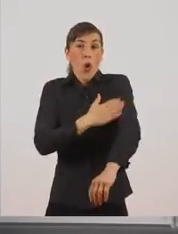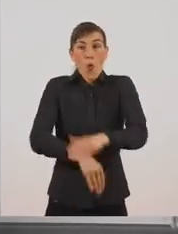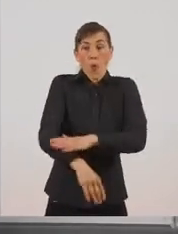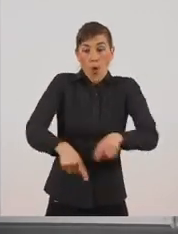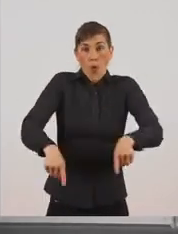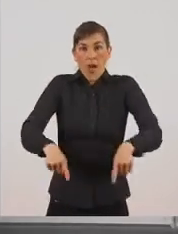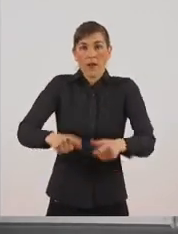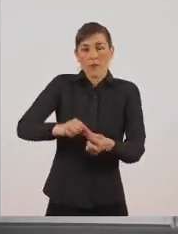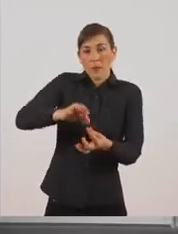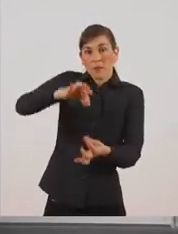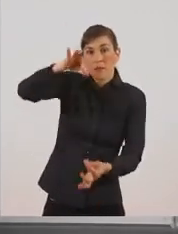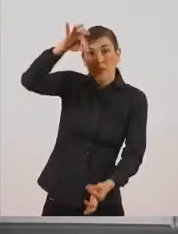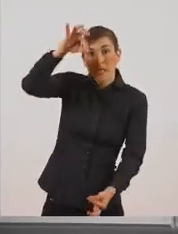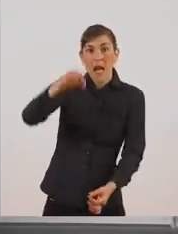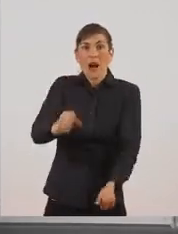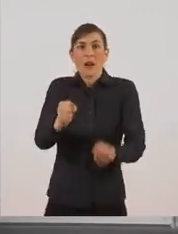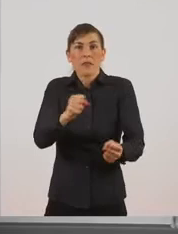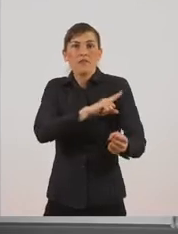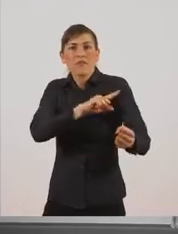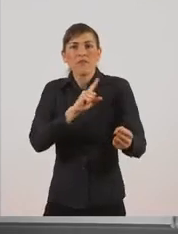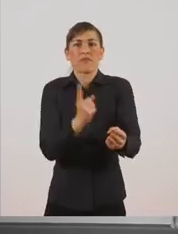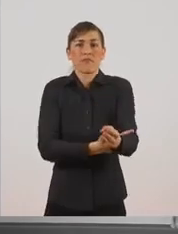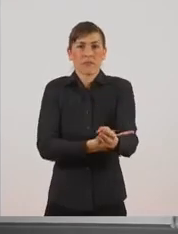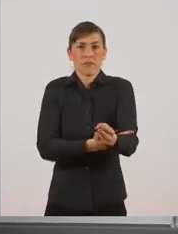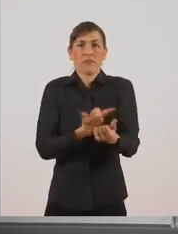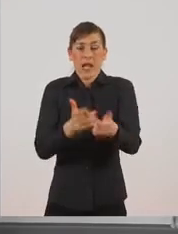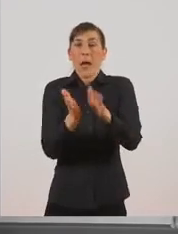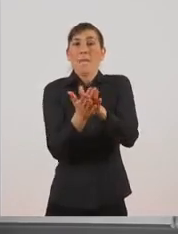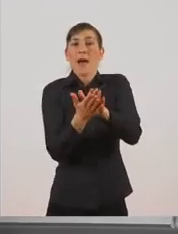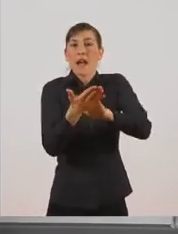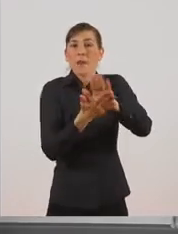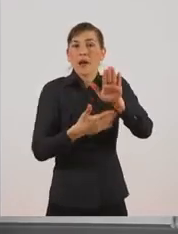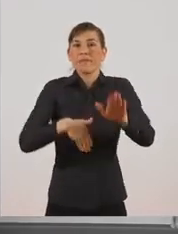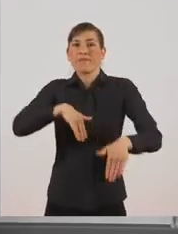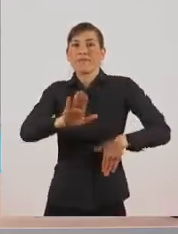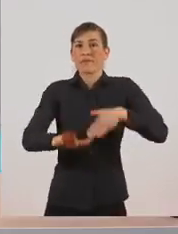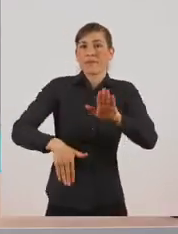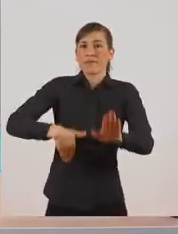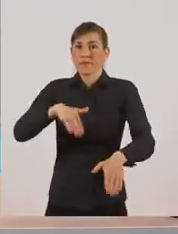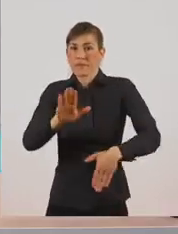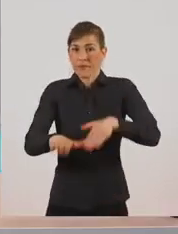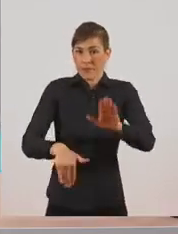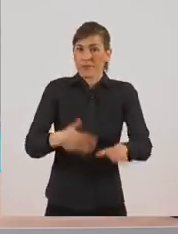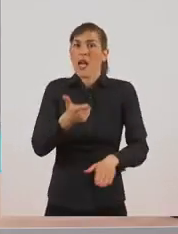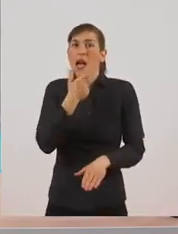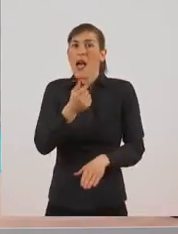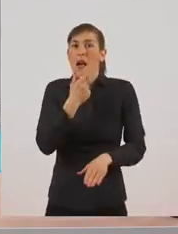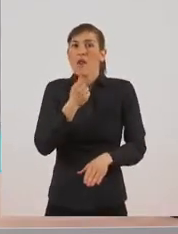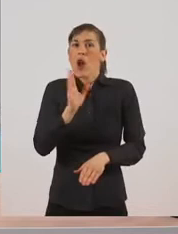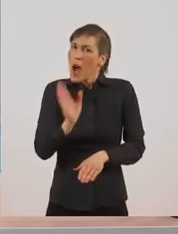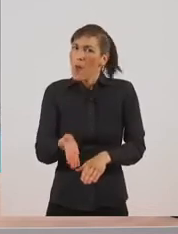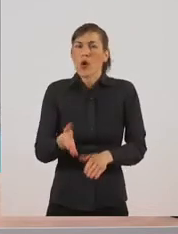πέλματα του διευκολύνουν το βάδισμα γιατί περπατάει πάνω στο χιόνι.